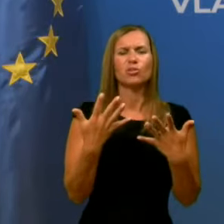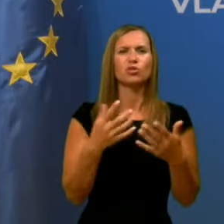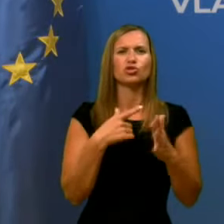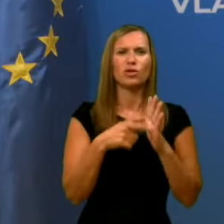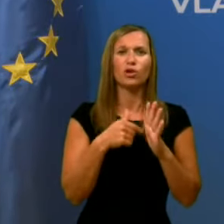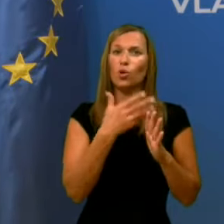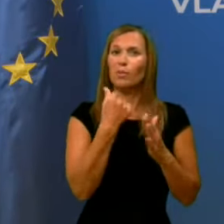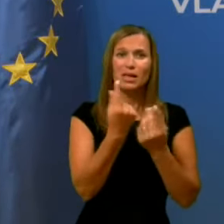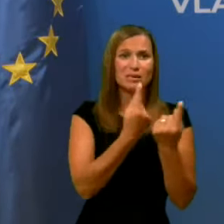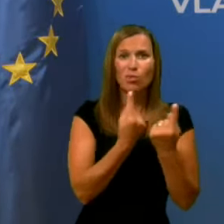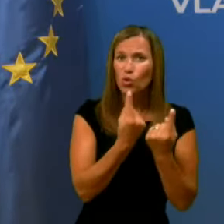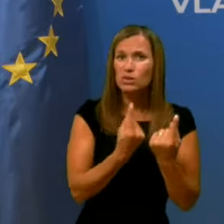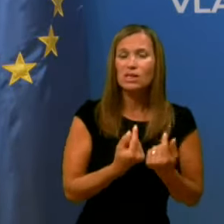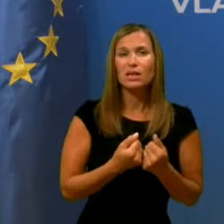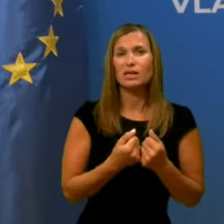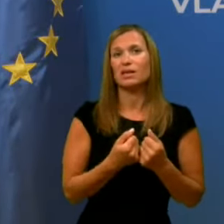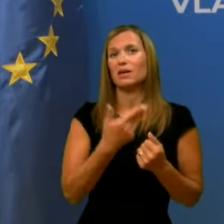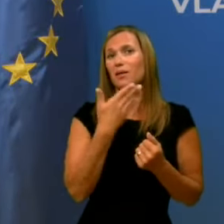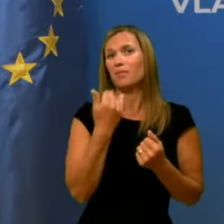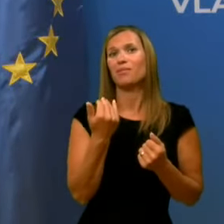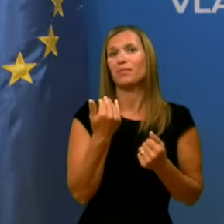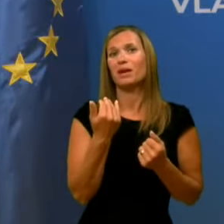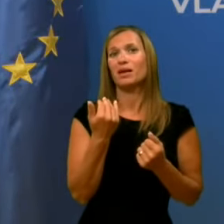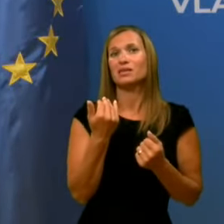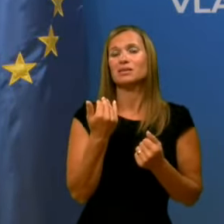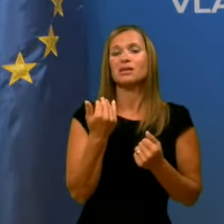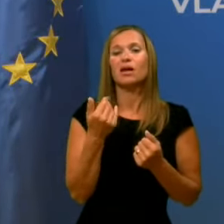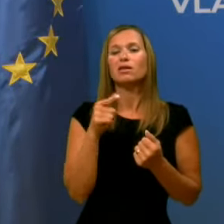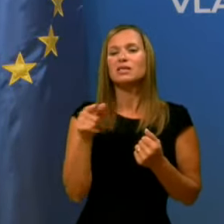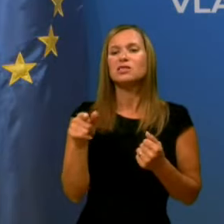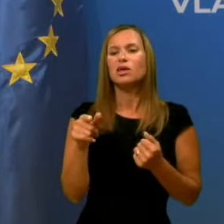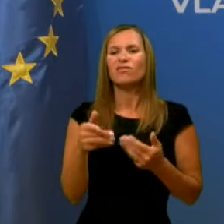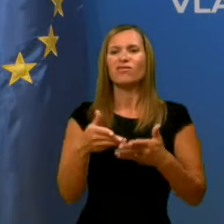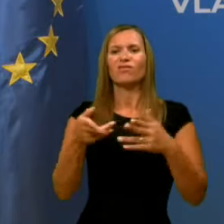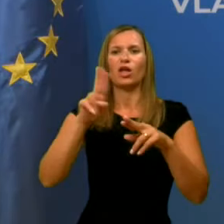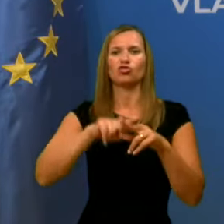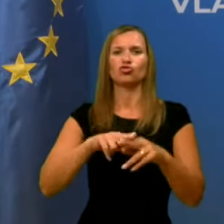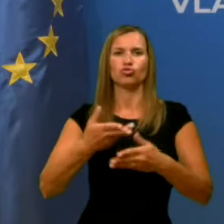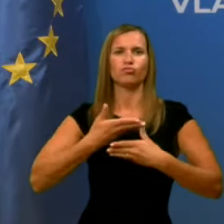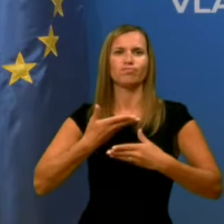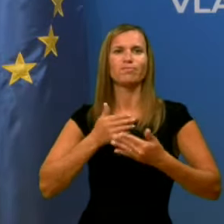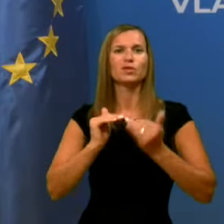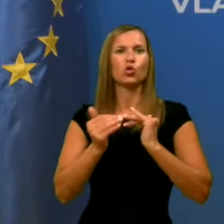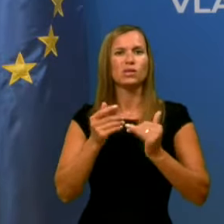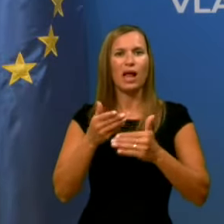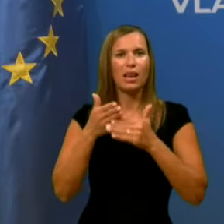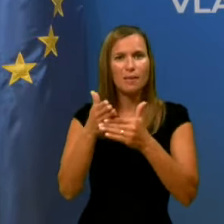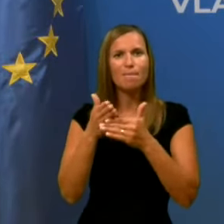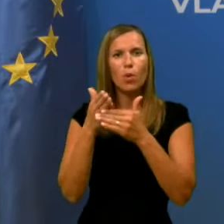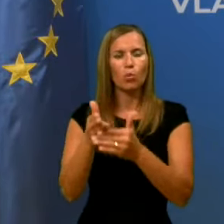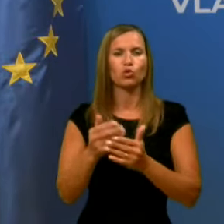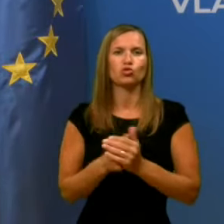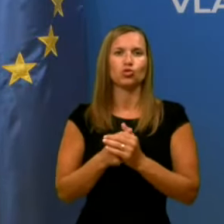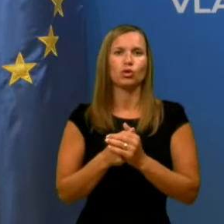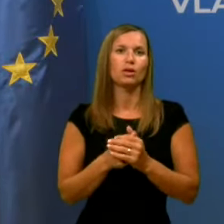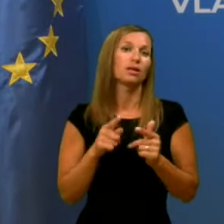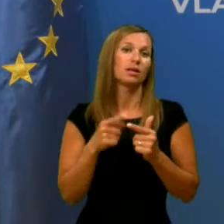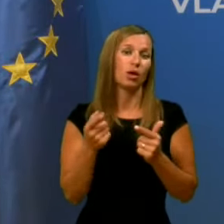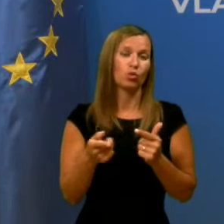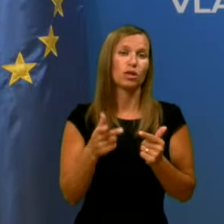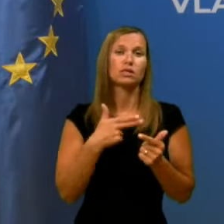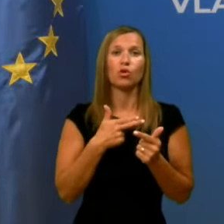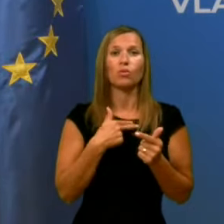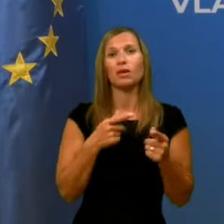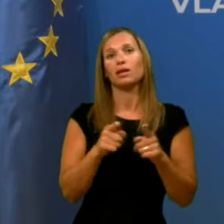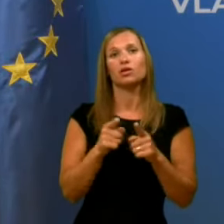številu upravičenosti do socialnih transferov in drugih pomoči. Tako da smo tu imeli